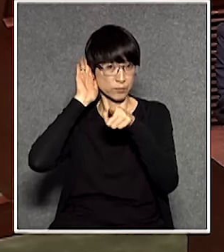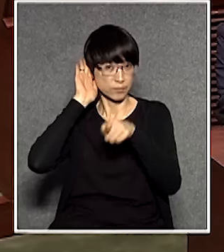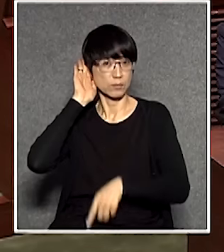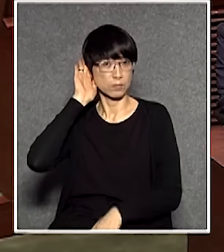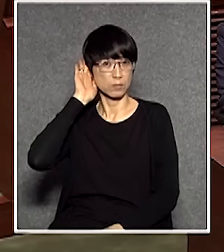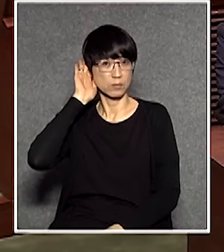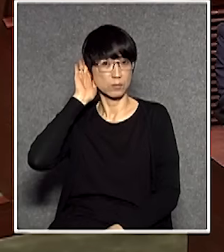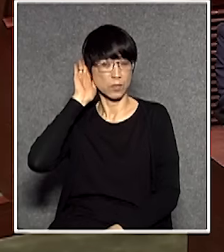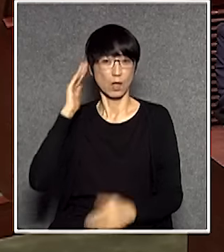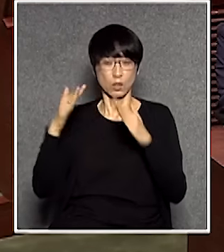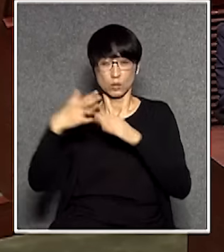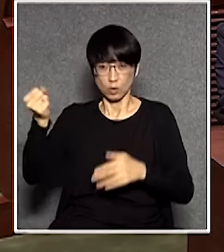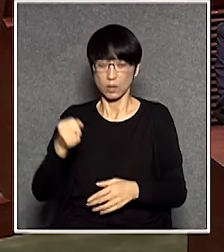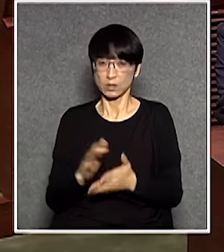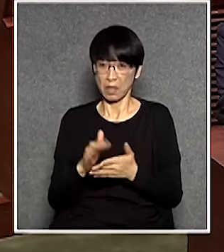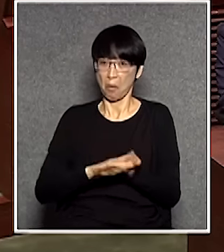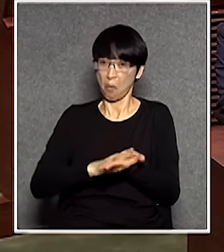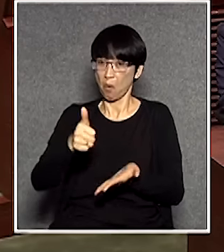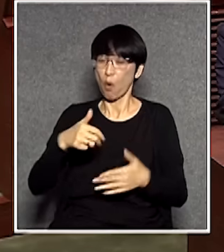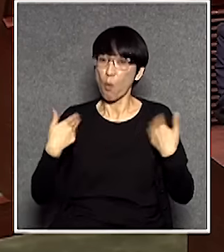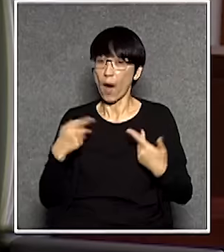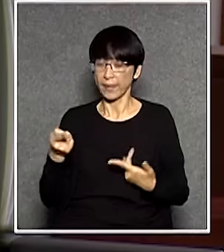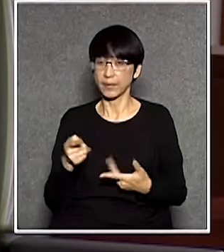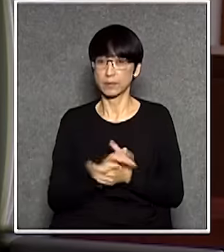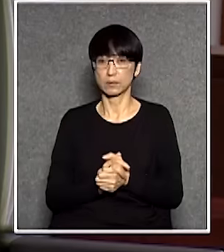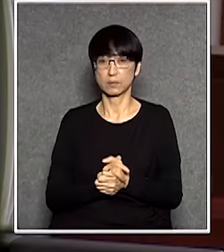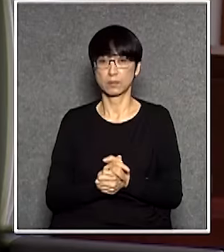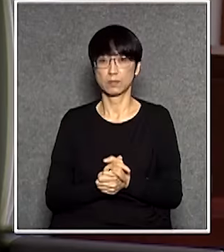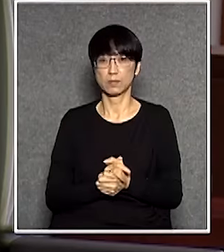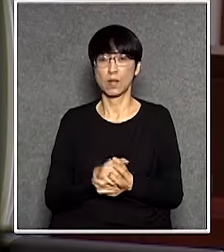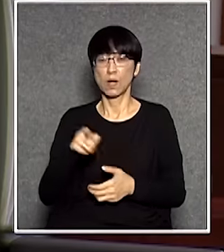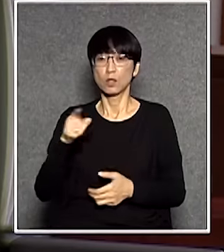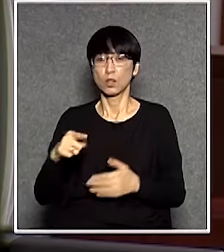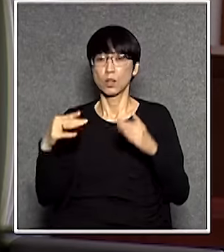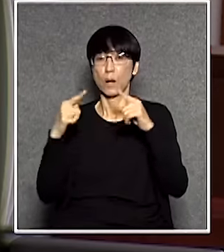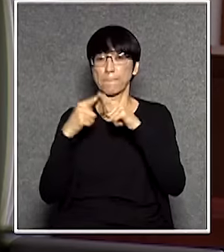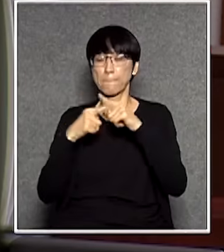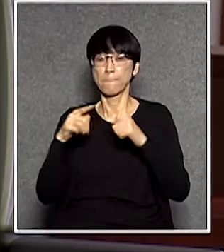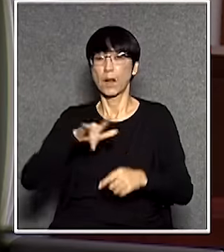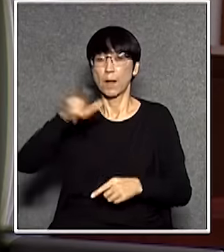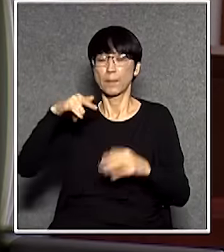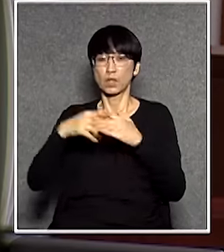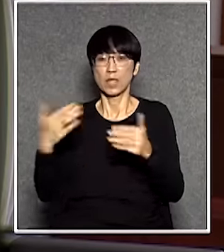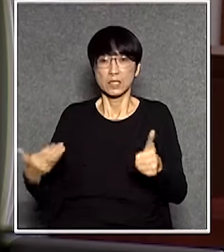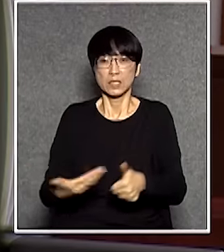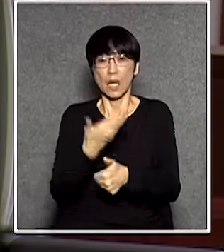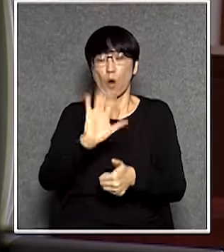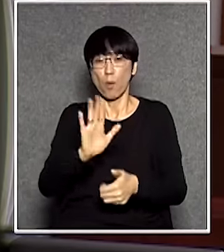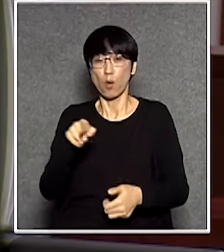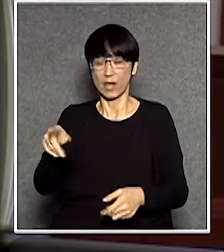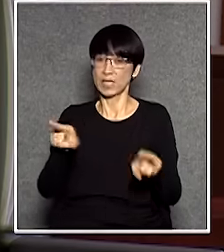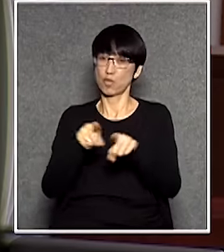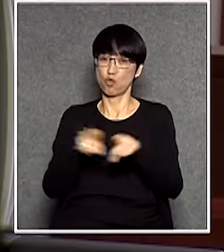做局長真的很過癮是不是更加他那個是民航處長公務員又不用解僱你的局長一樣是